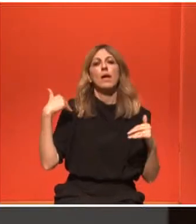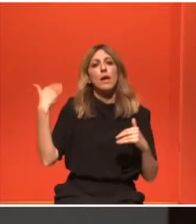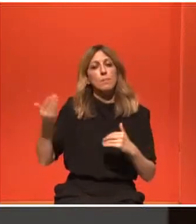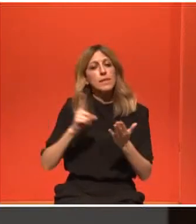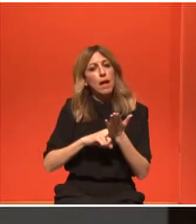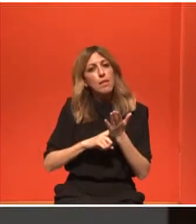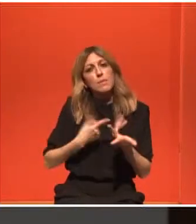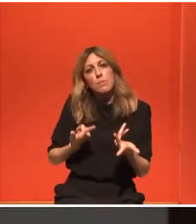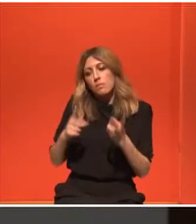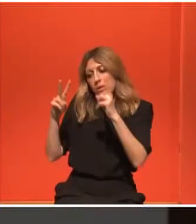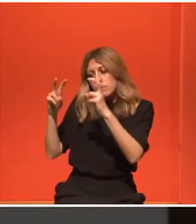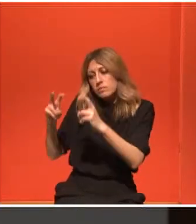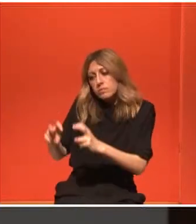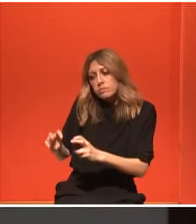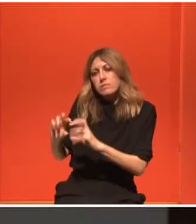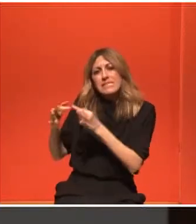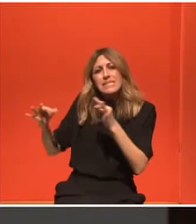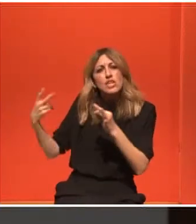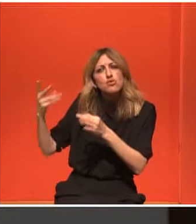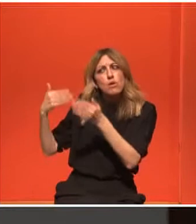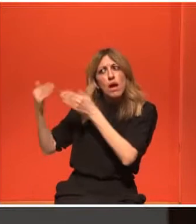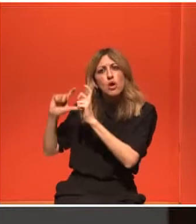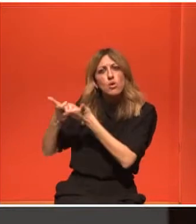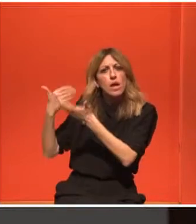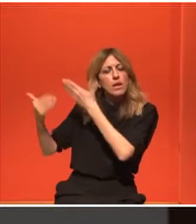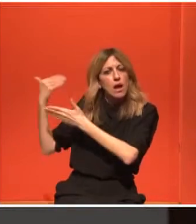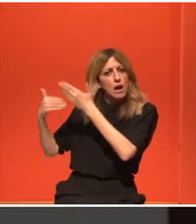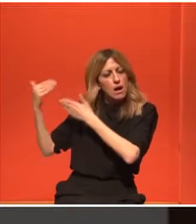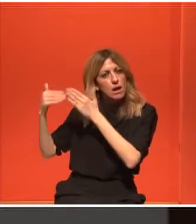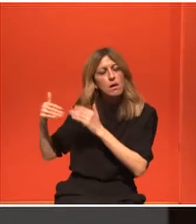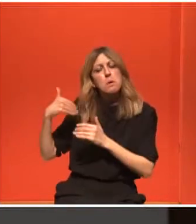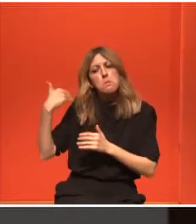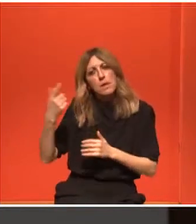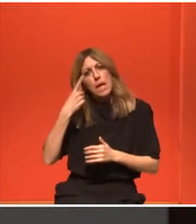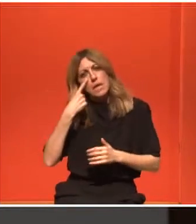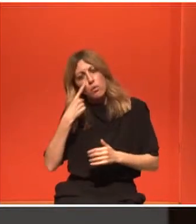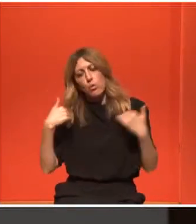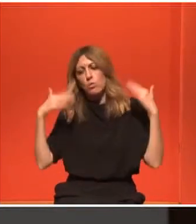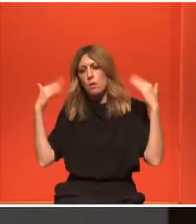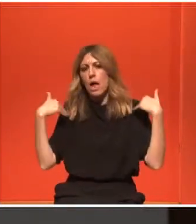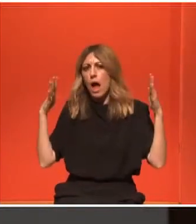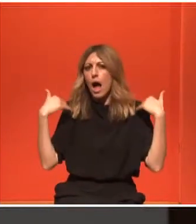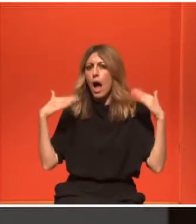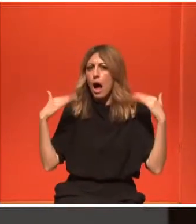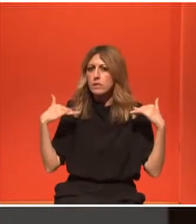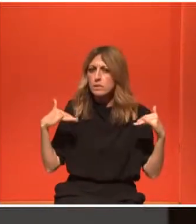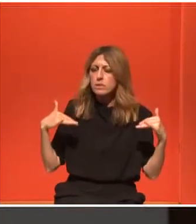να δούμε λοιπόν το επίπεδο της φυσικής κατάστασης στο οποίο ξεκινάει και από εκεί και ύστερα να πάμε προοδευτικά,